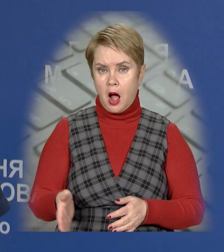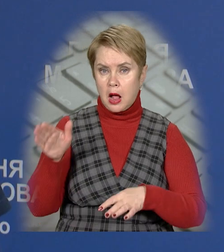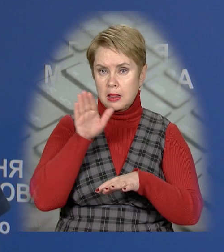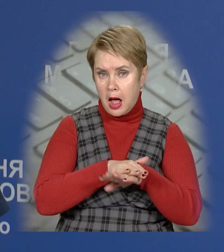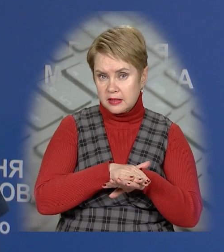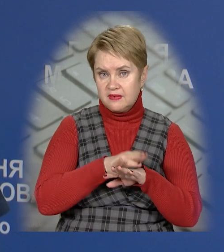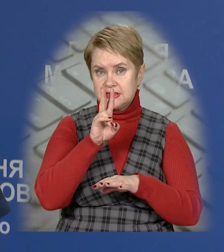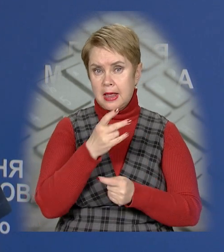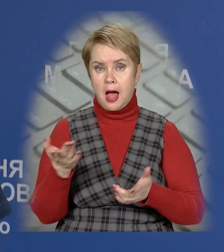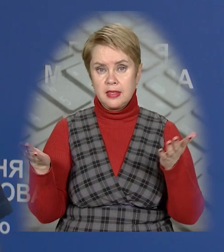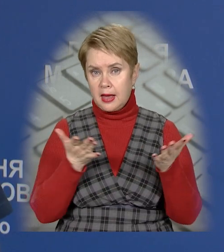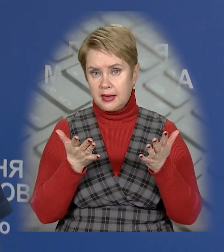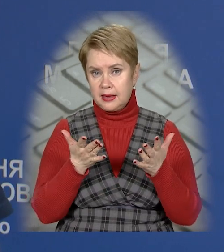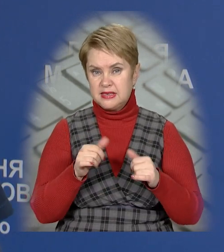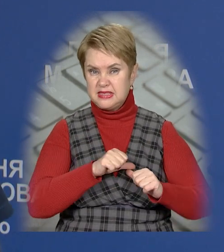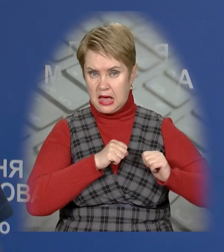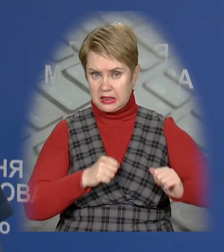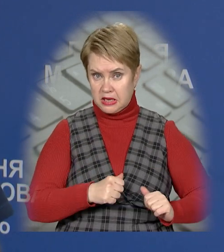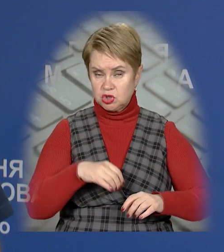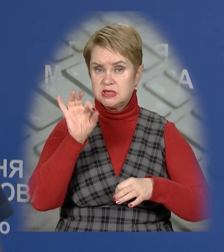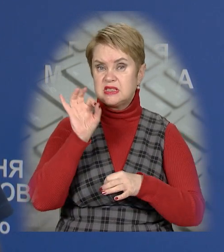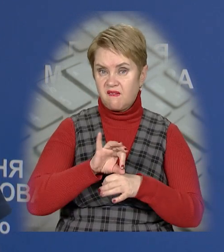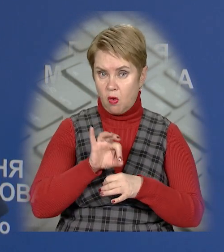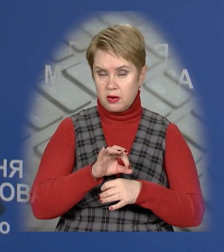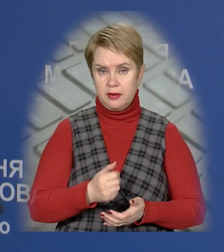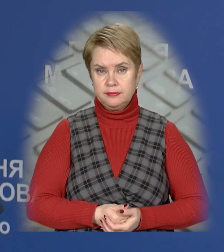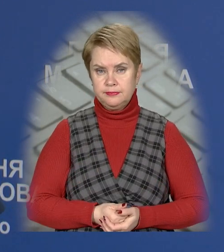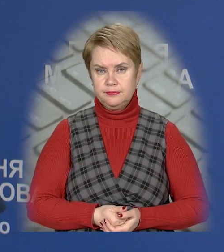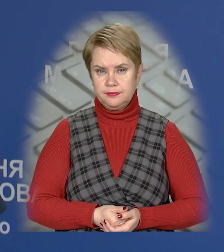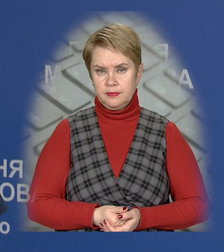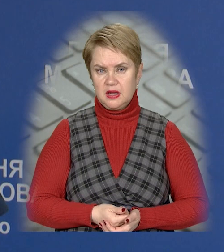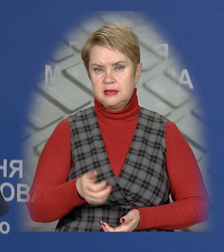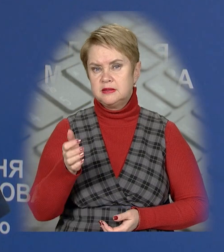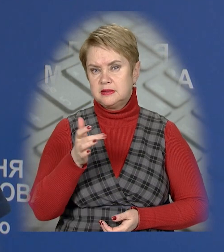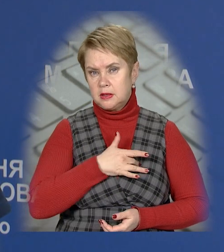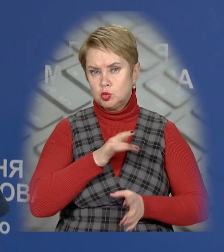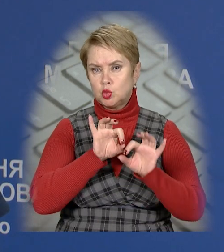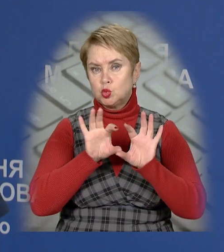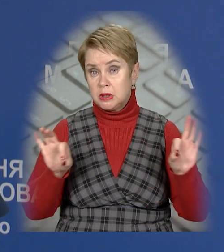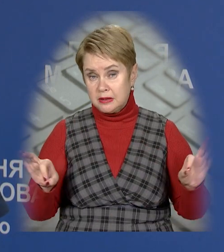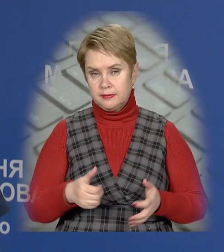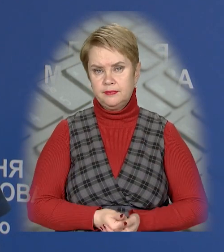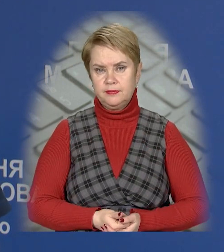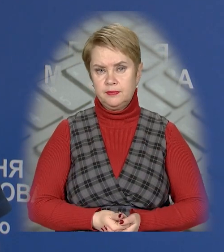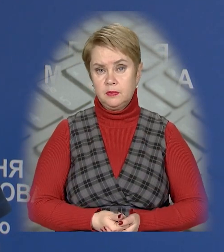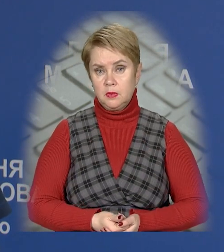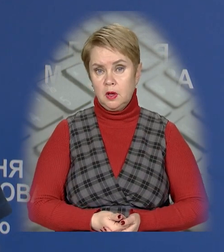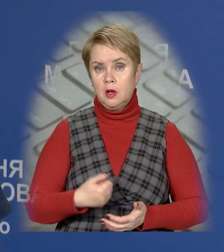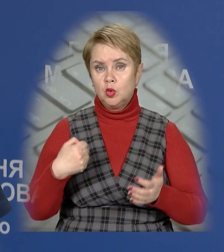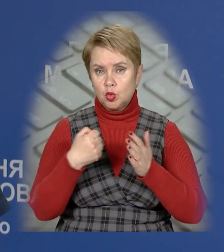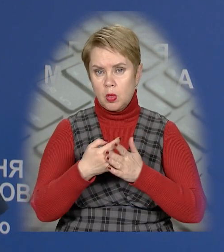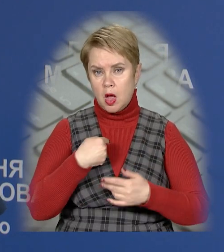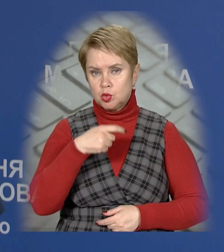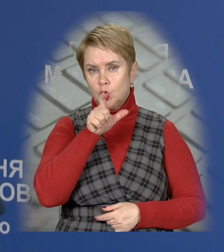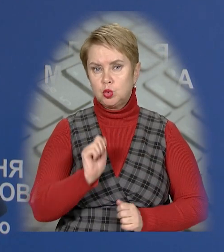на якісь сердечні захворювання або захворювання судин, до нас